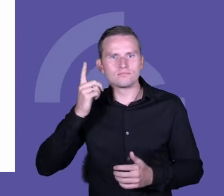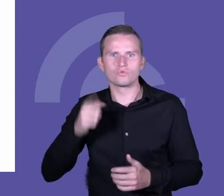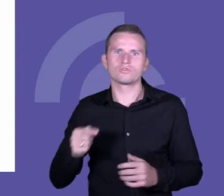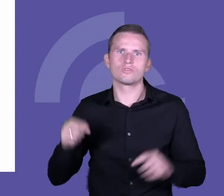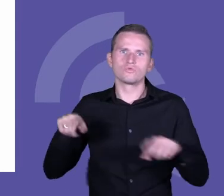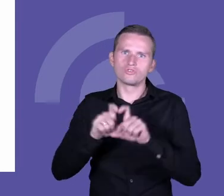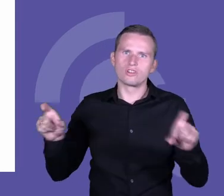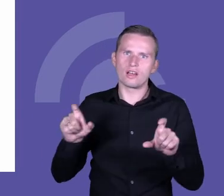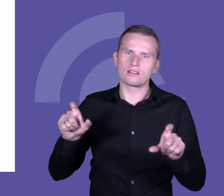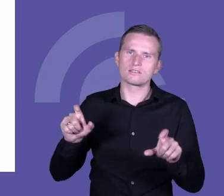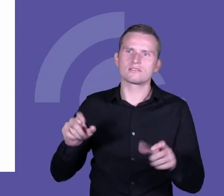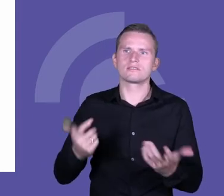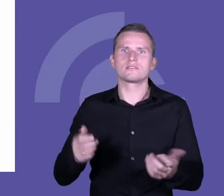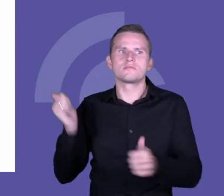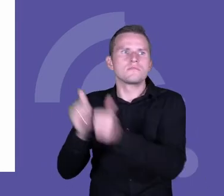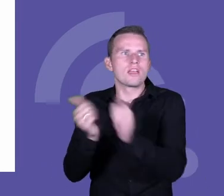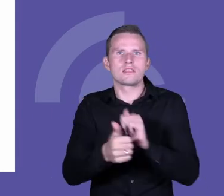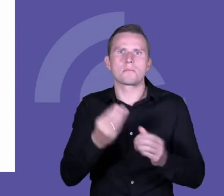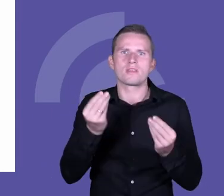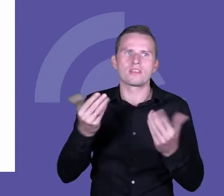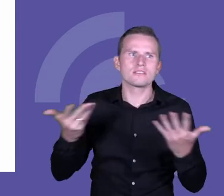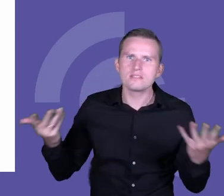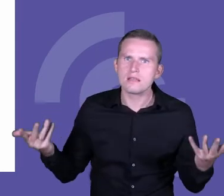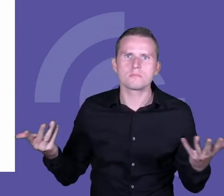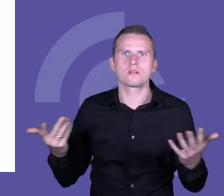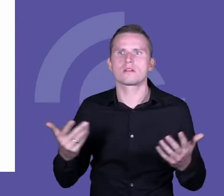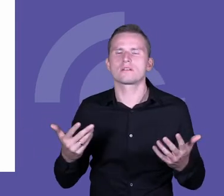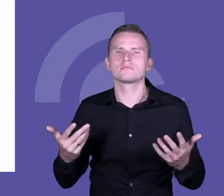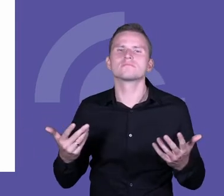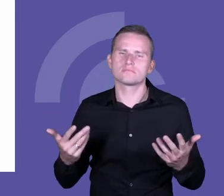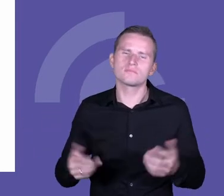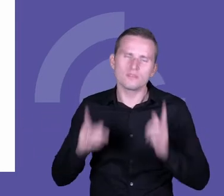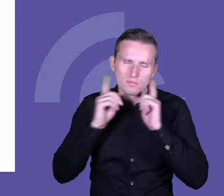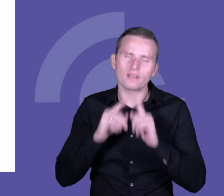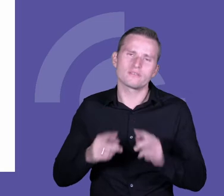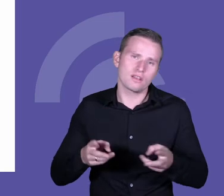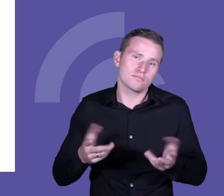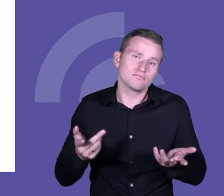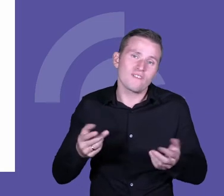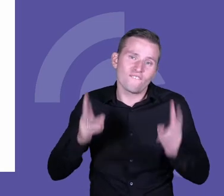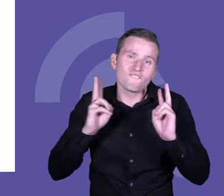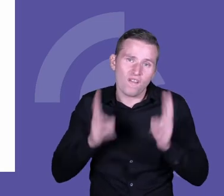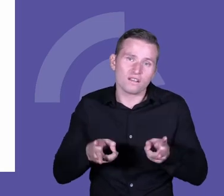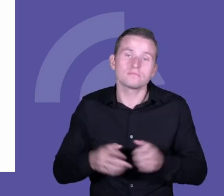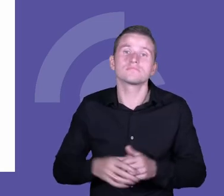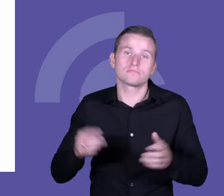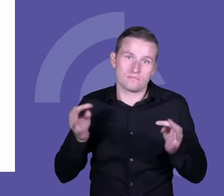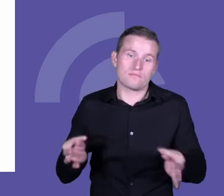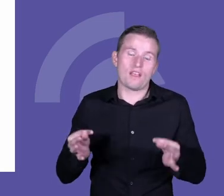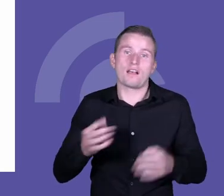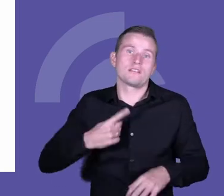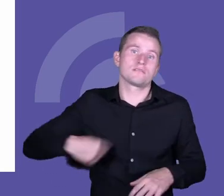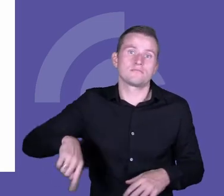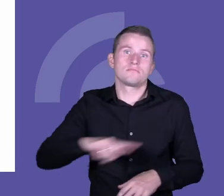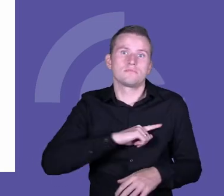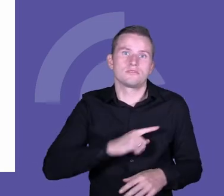Zmieniają się kolejne rzeczy, nie ma pieniędzy, jest bardzo dużo cięć w tej chwili. I tak, to jest fakt. To jest rzeczywistość, w której funkcjonujemy i na wiele rzeczy nie